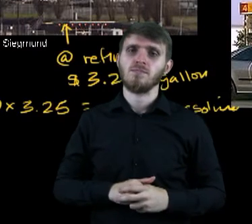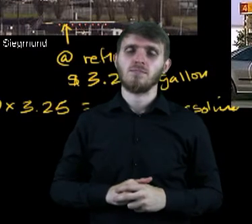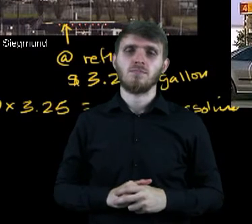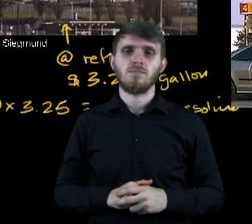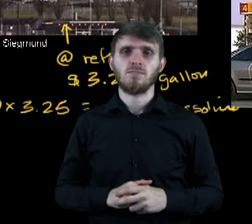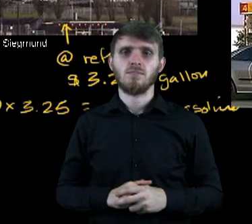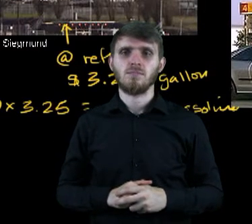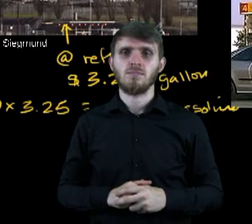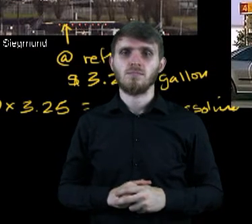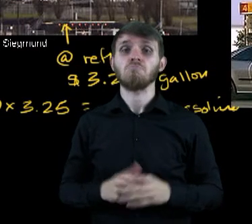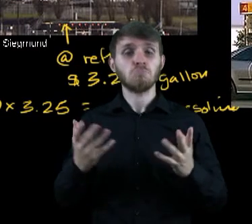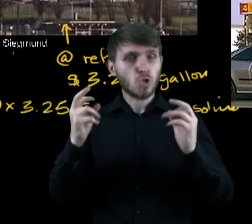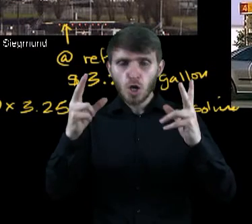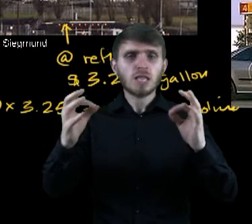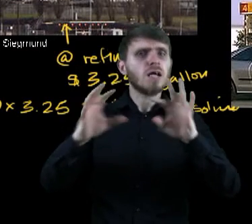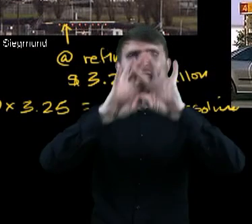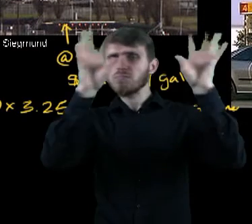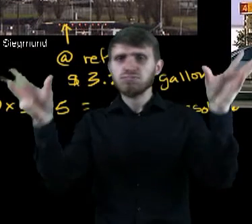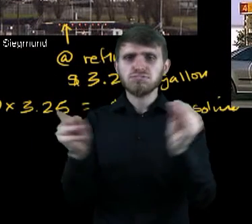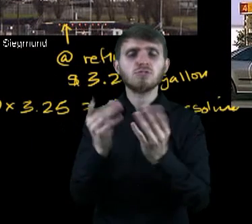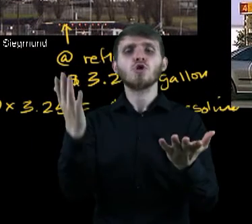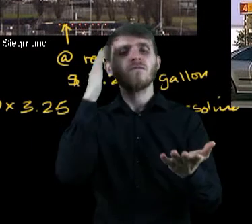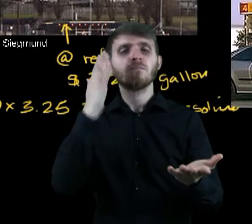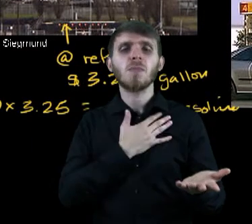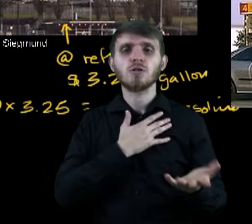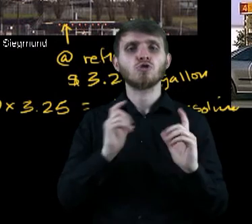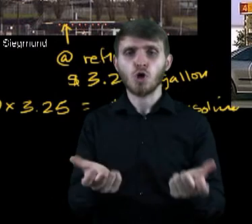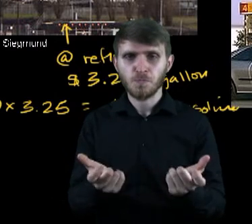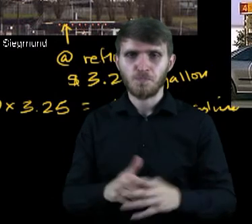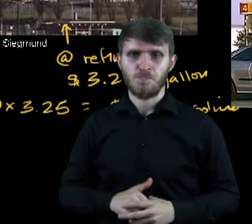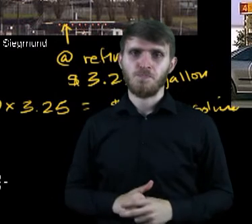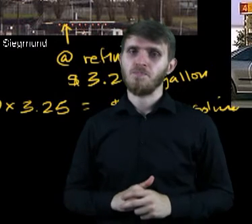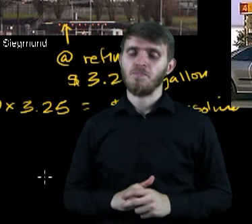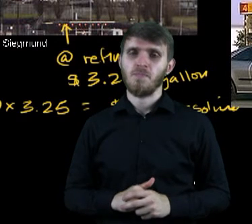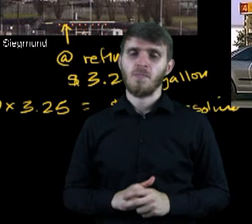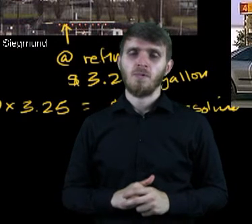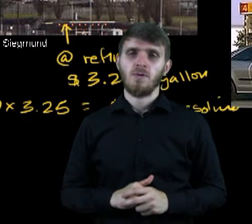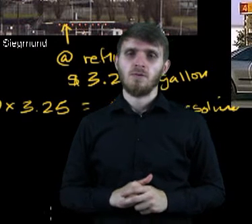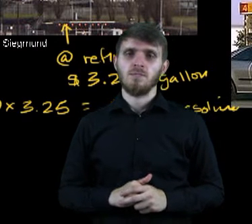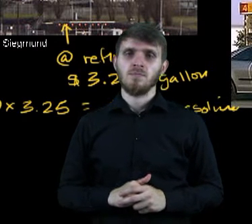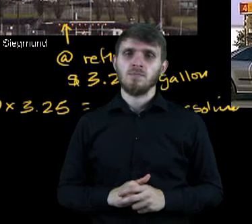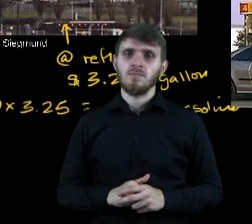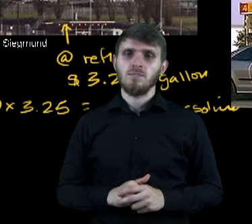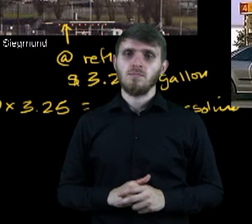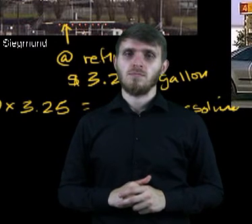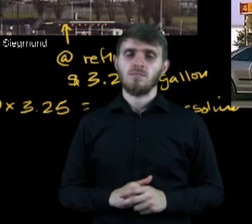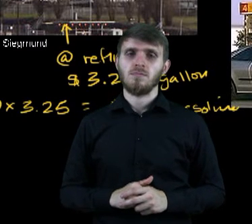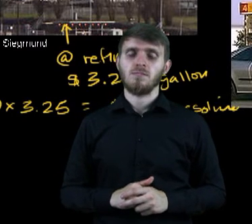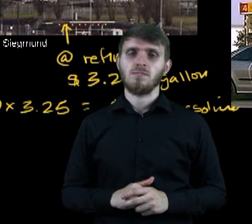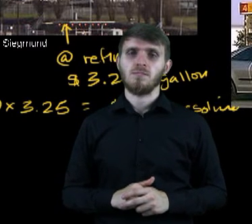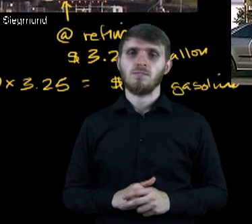częściowo zużywany przez rafinerię. Podsumujmy zatem, co już wiemy. A więc